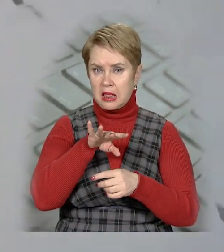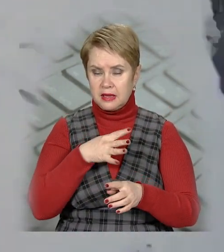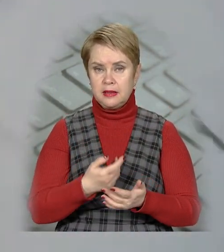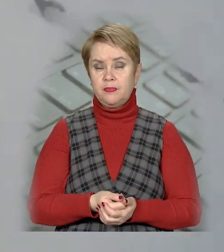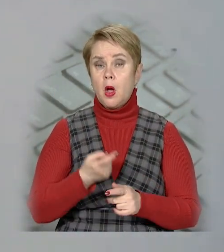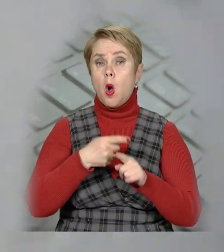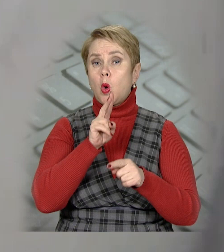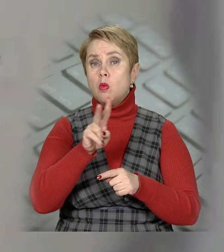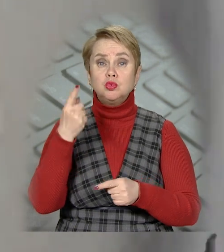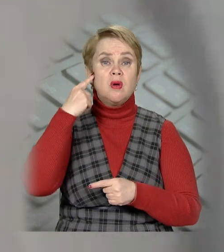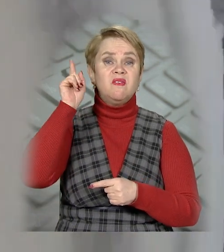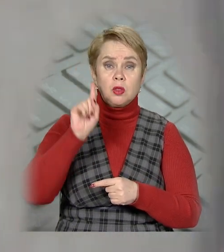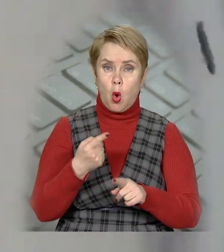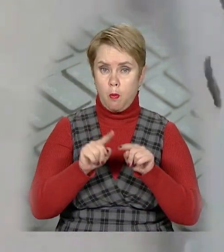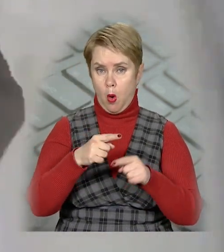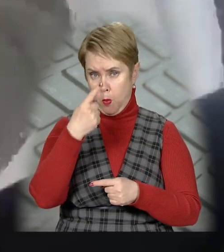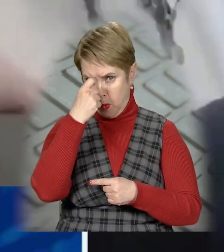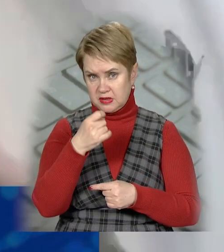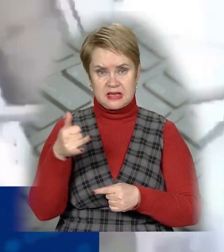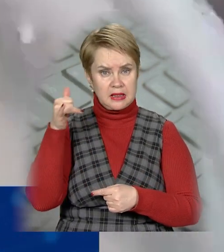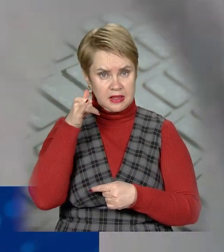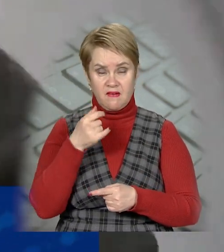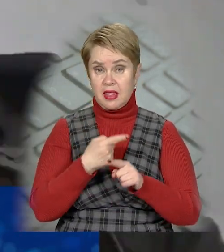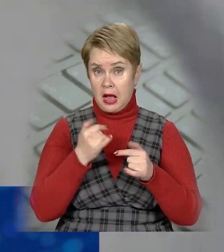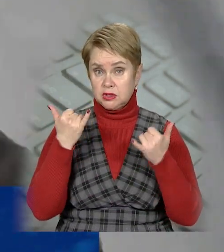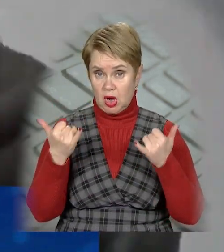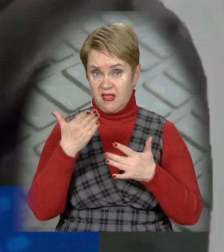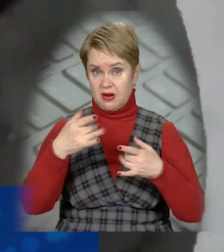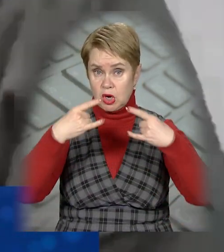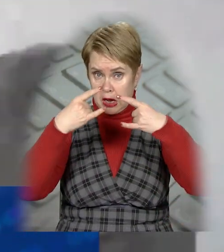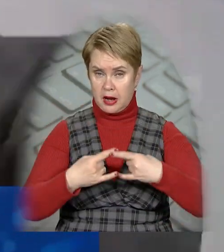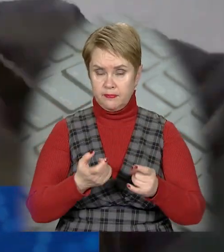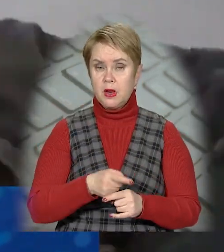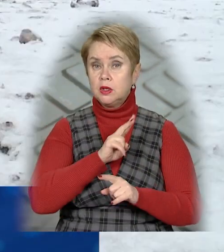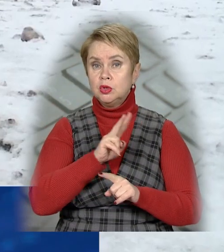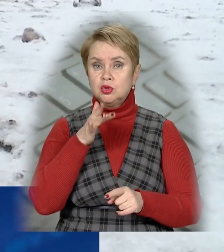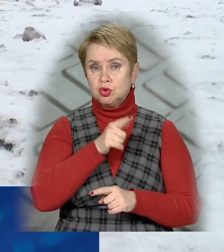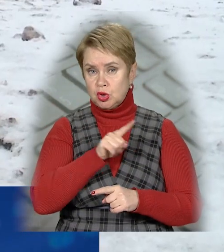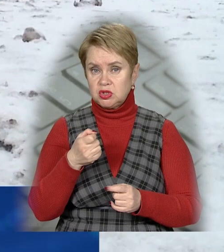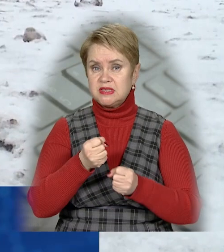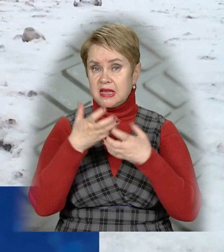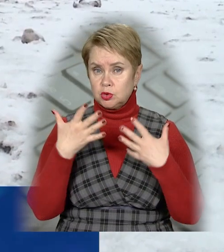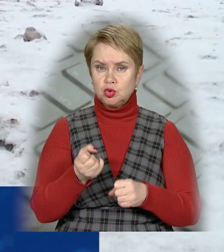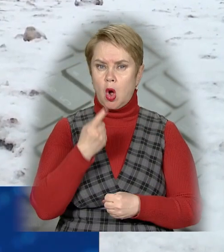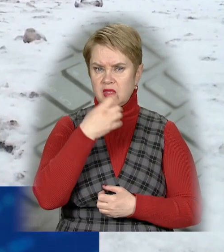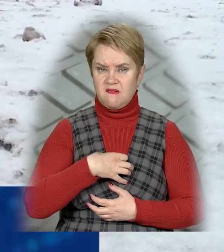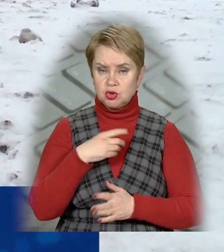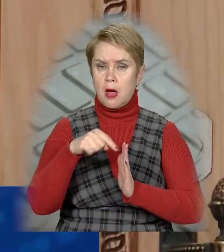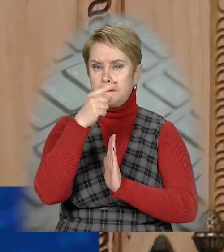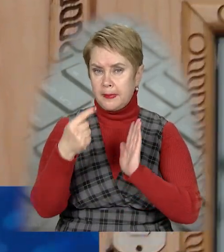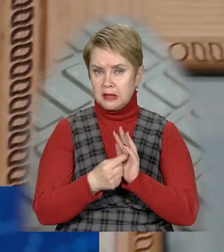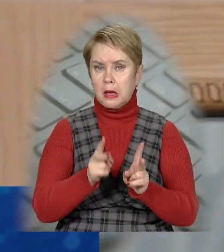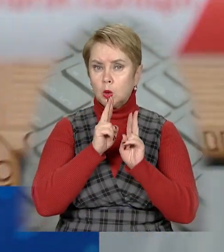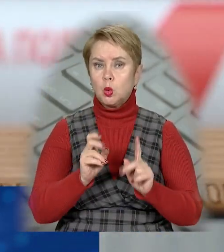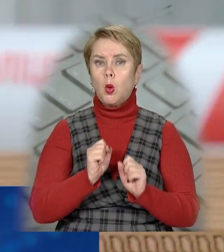стрілянини. Кому щось відомо, повідомляєте за телефоном, який зараз на вашому екрані. Тим часом зараз з'ясовується ще одне важливе